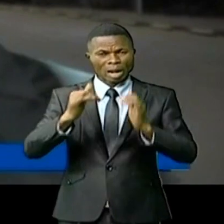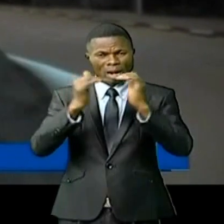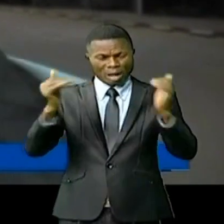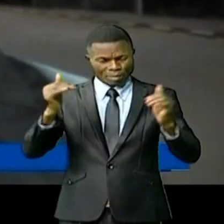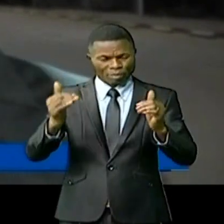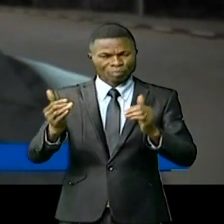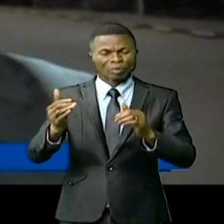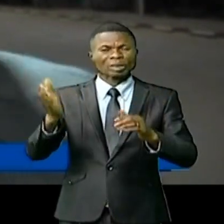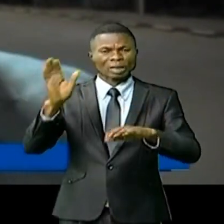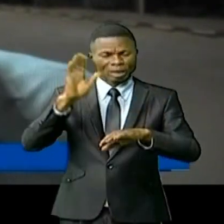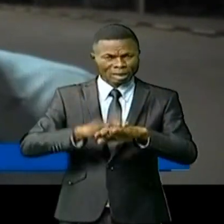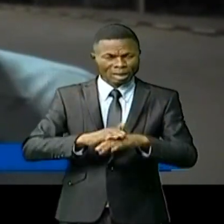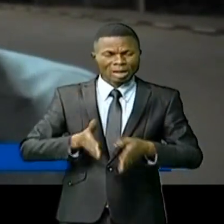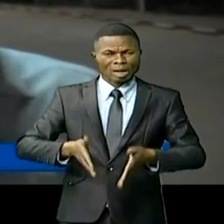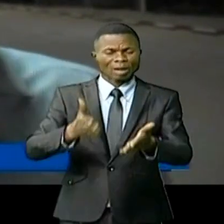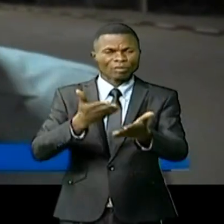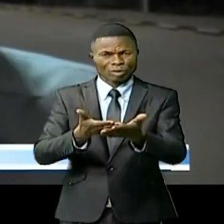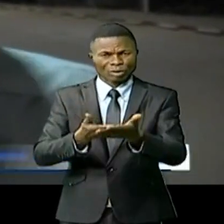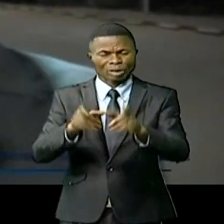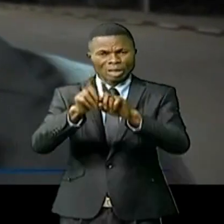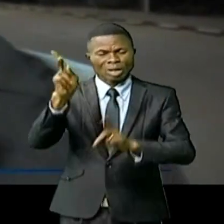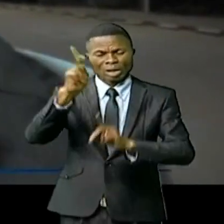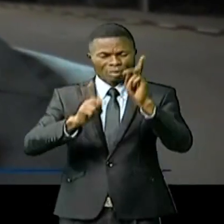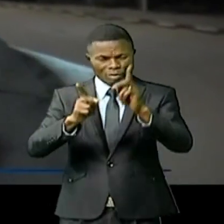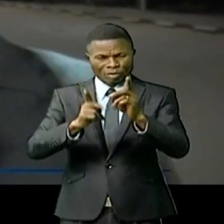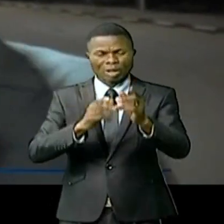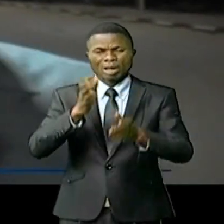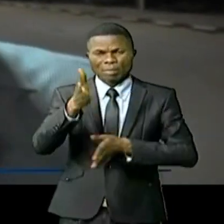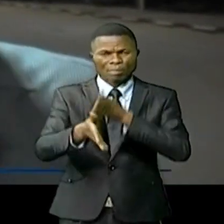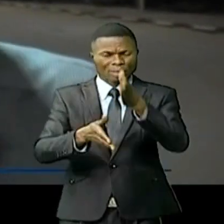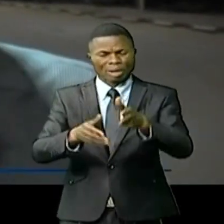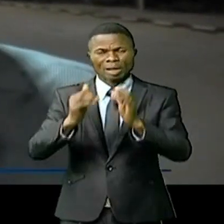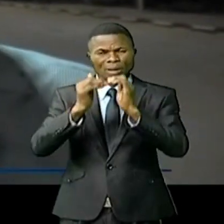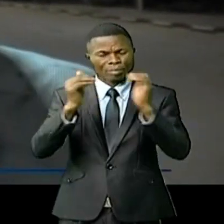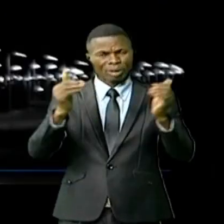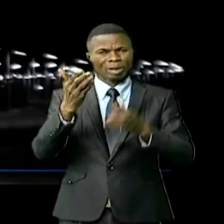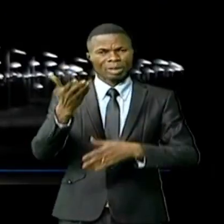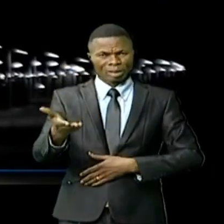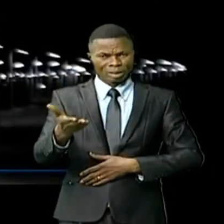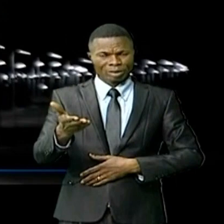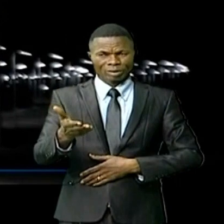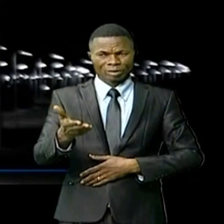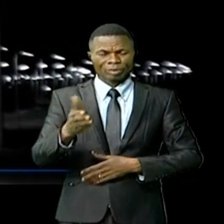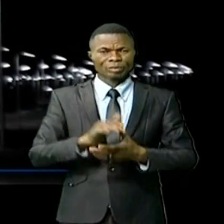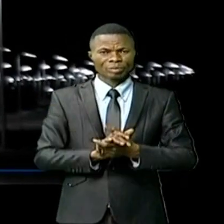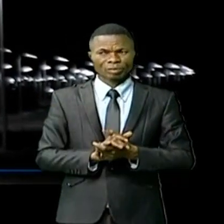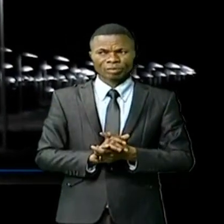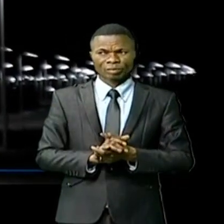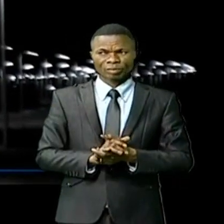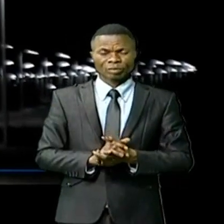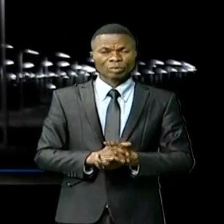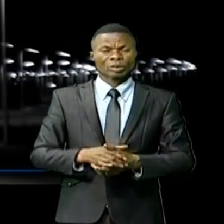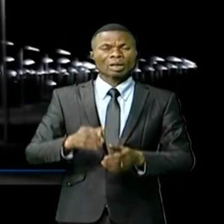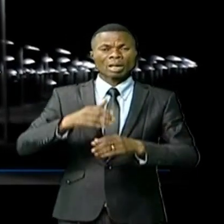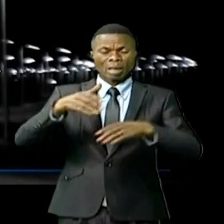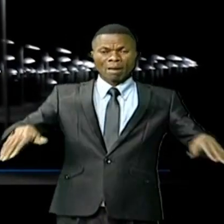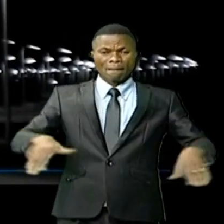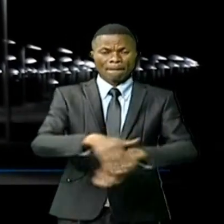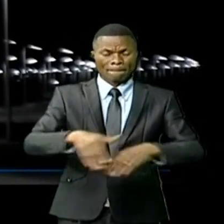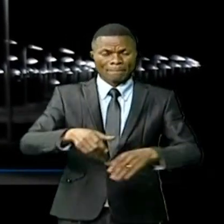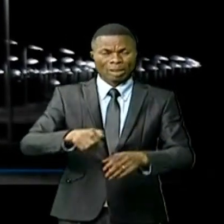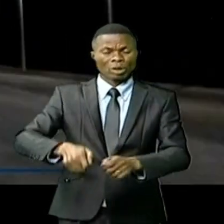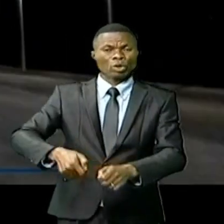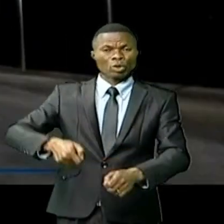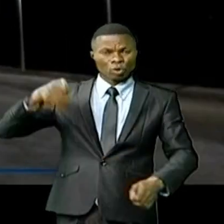puisse être là, et que le peuple vive dans la paix. Un barrage hydro-électrique est certes en